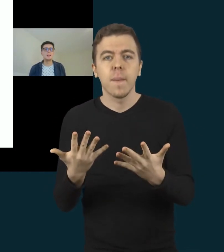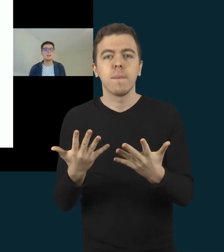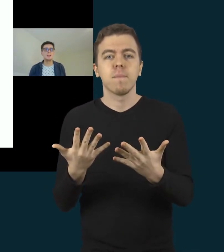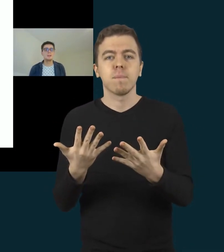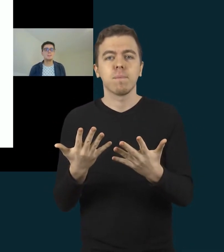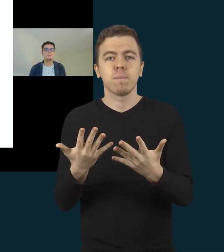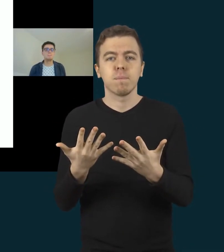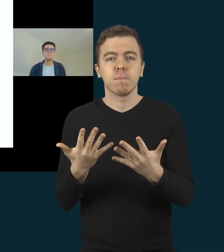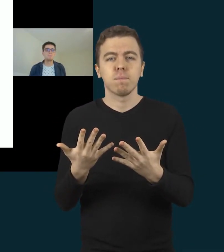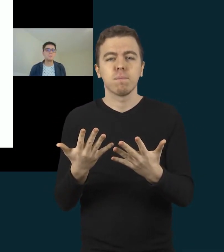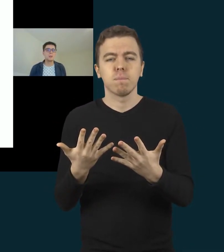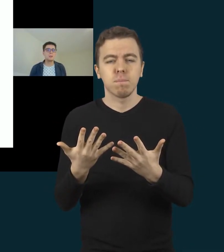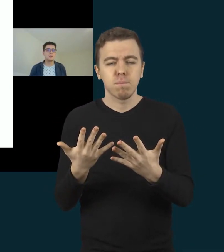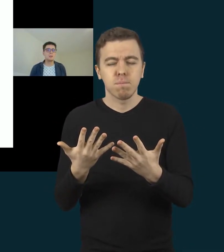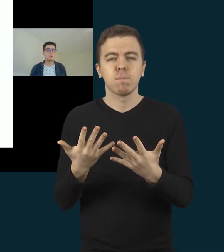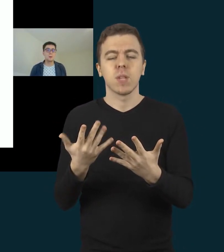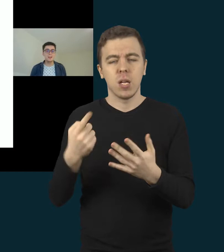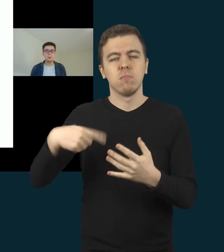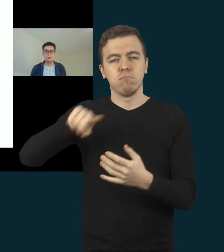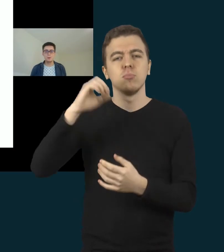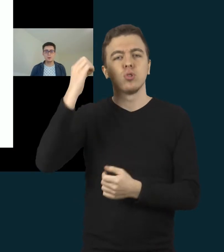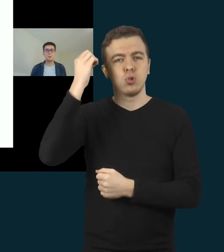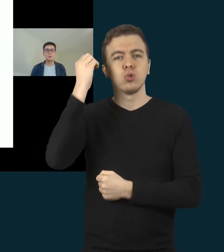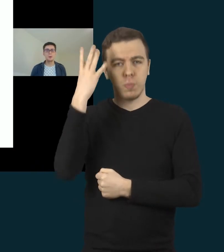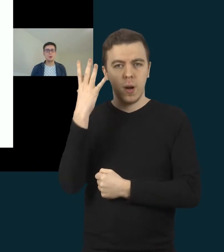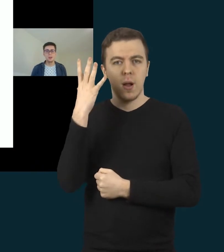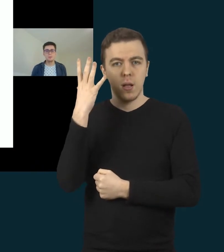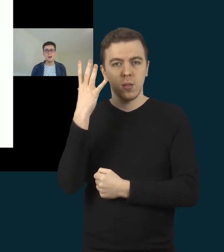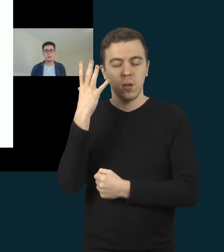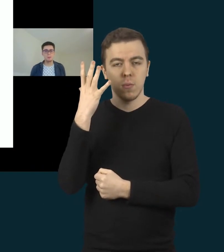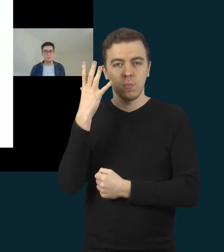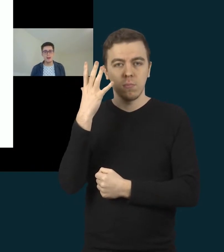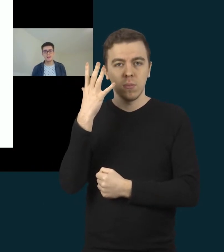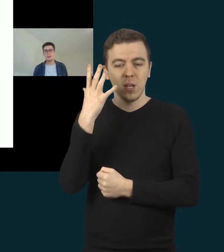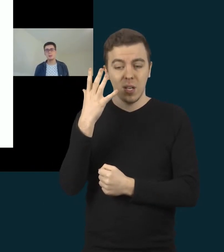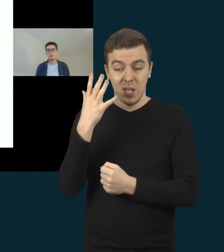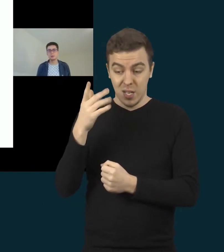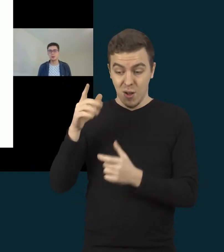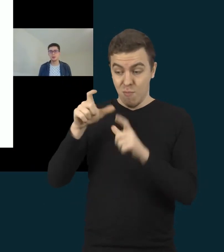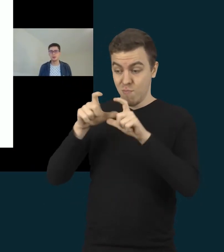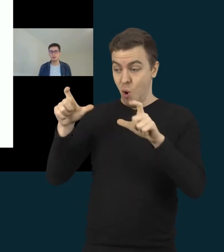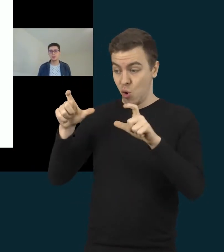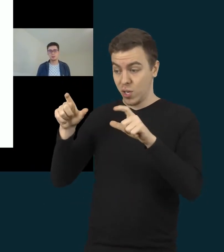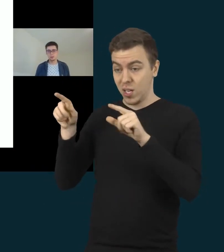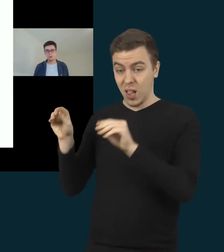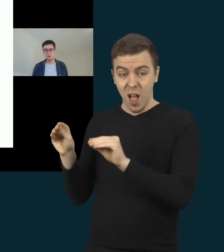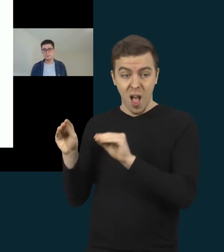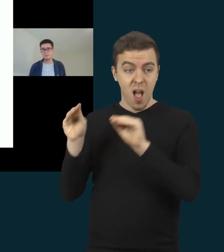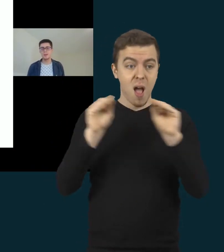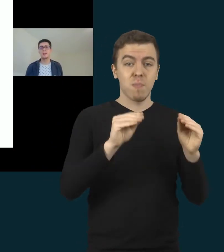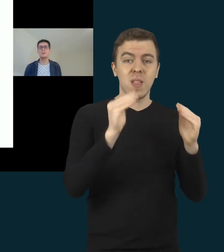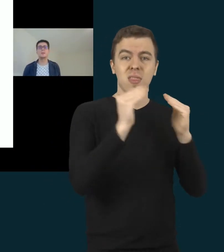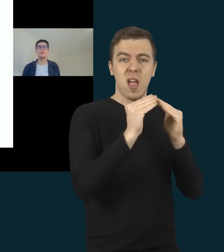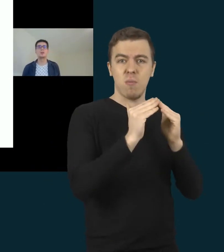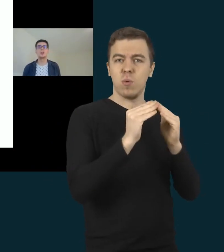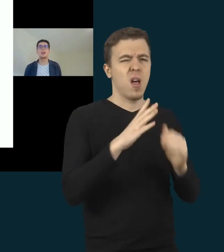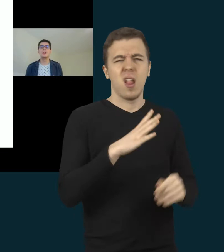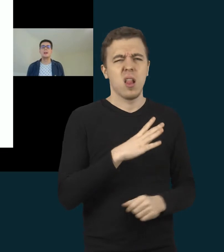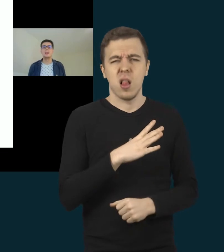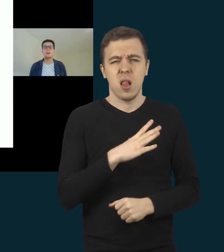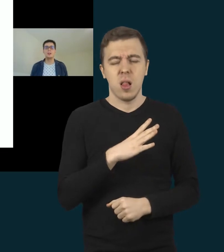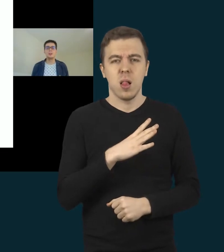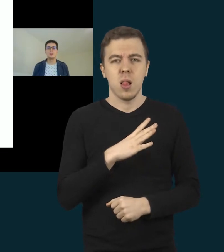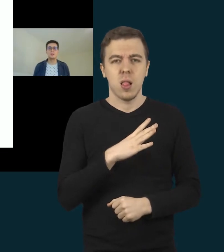supratome visų pirma, jog neįmanoma perkelti mokyklos į namus. Tai yra visiškai